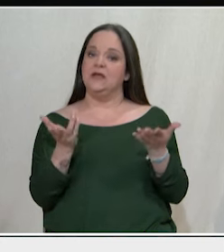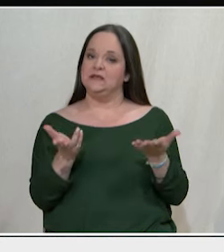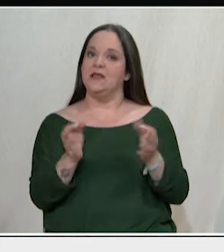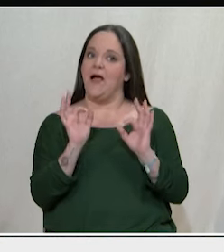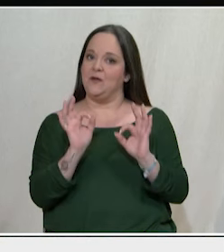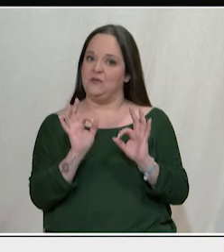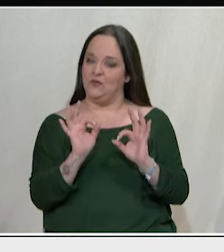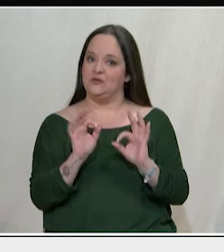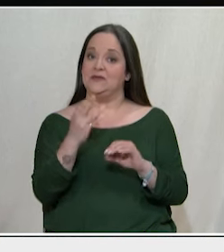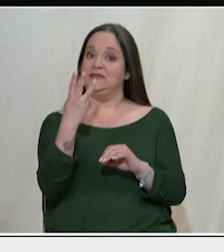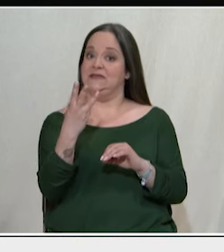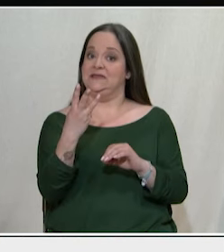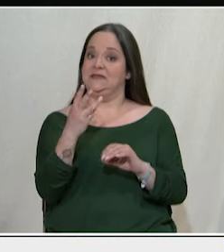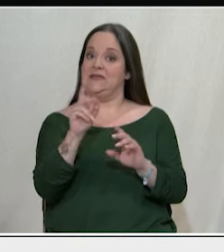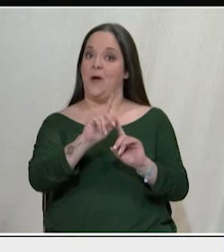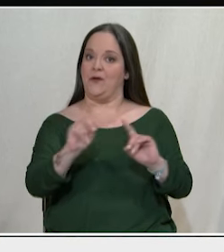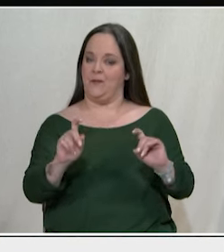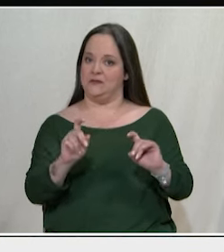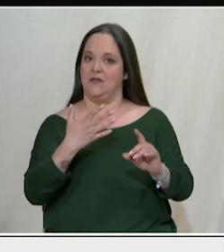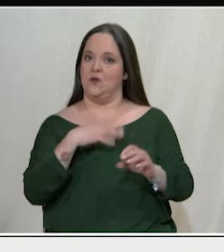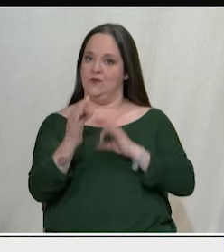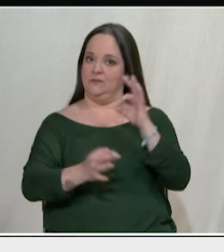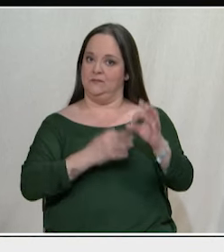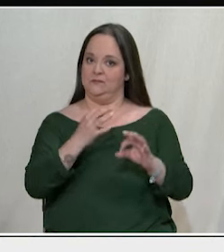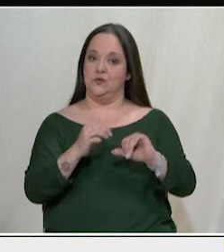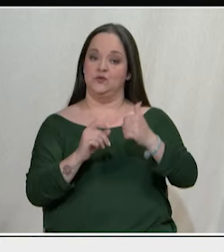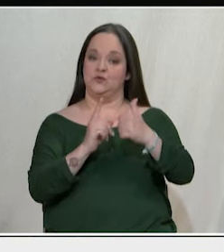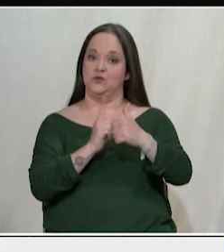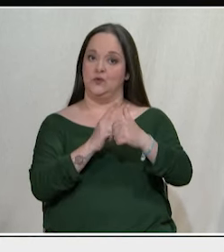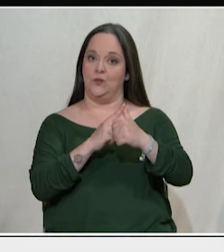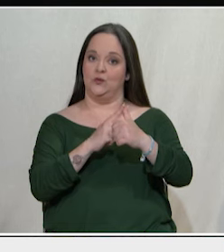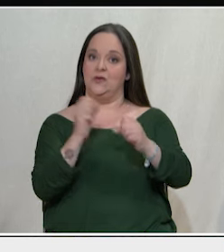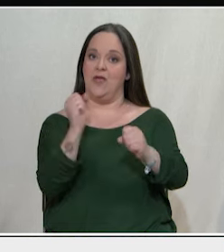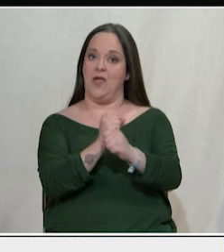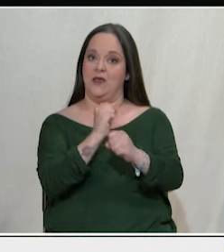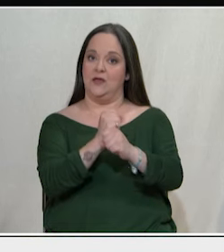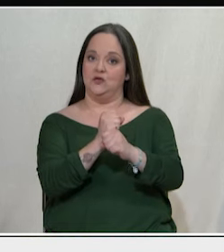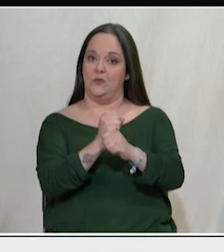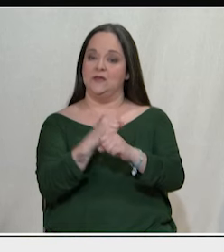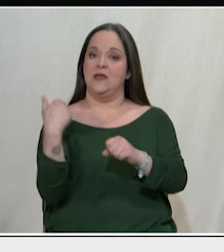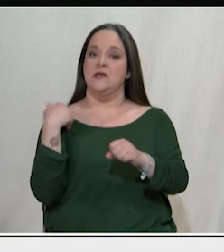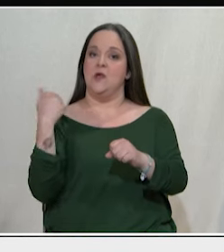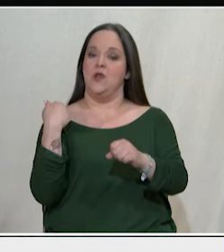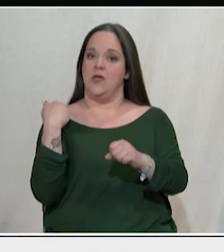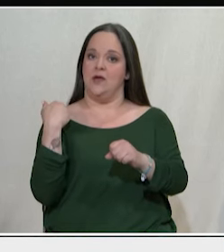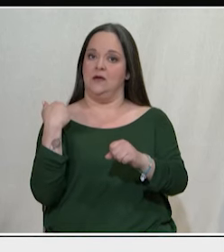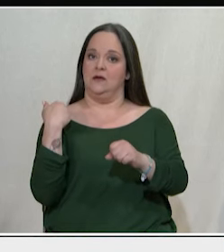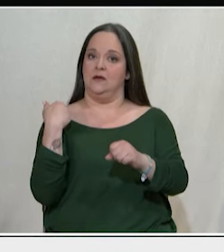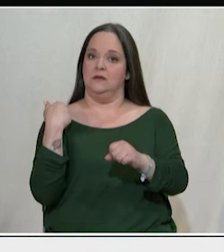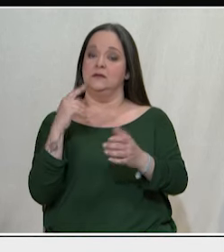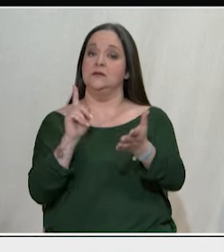τρία πράγματα θέλουμε να πούμε. Το πρώτο είναι ότι οι εργαζόμενοι και οι νεολαία πρέπει να